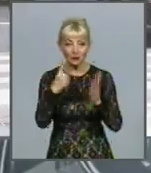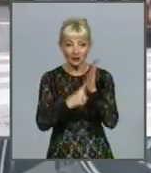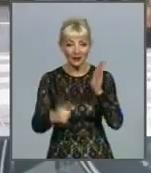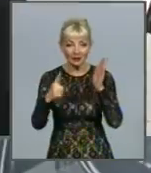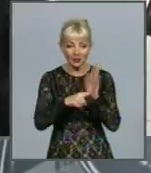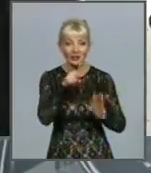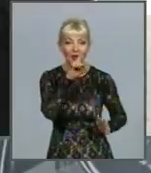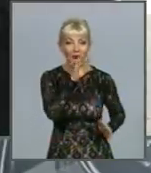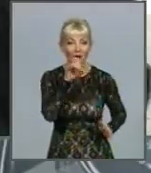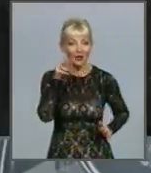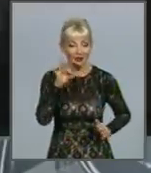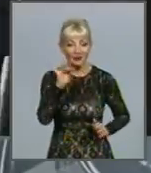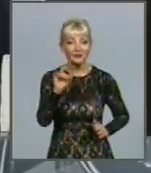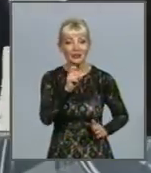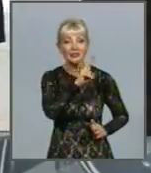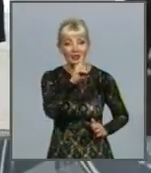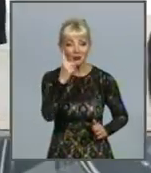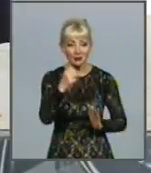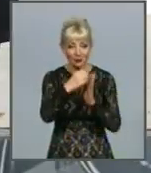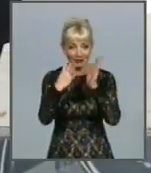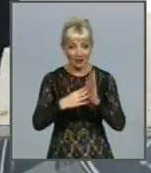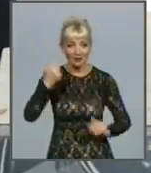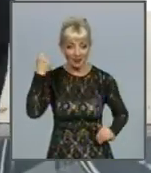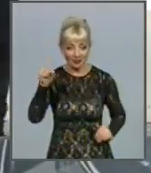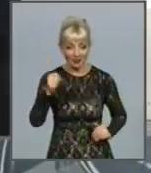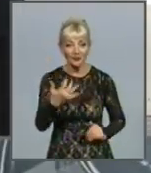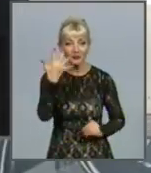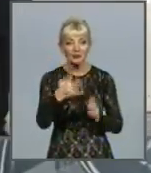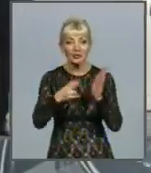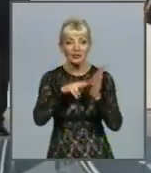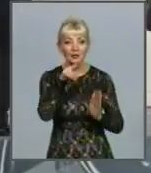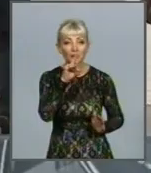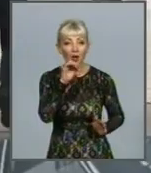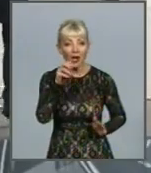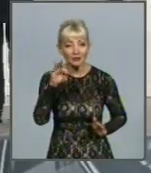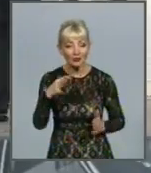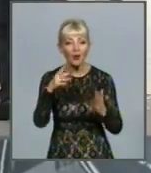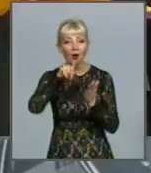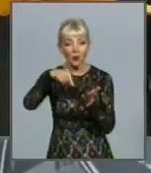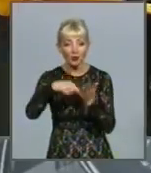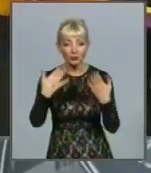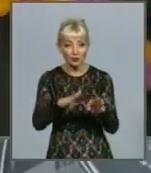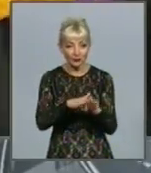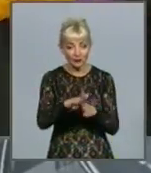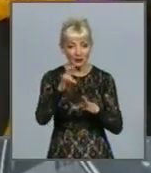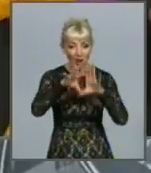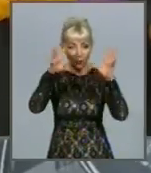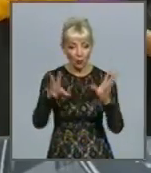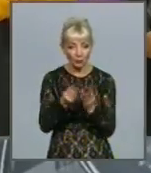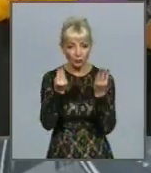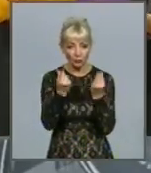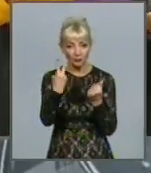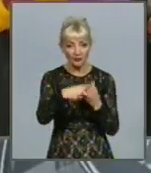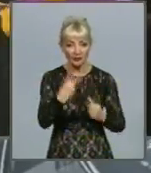проєктів, з яких 119 стали переможцями. 57 проєктів місто вже реалізувало на загальну суму понад